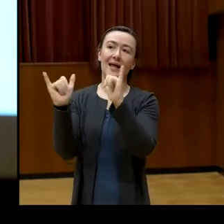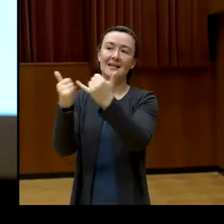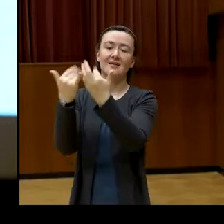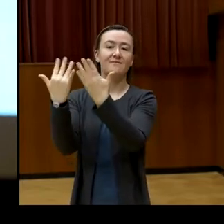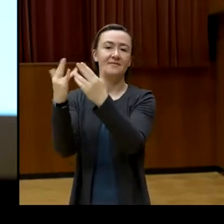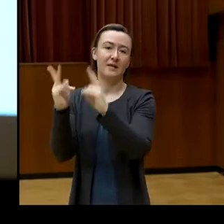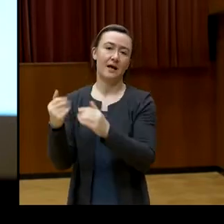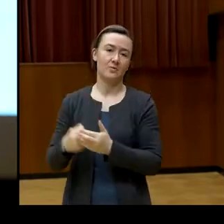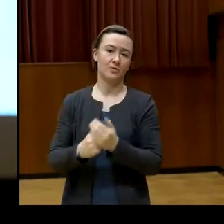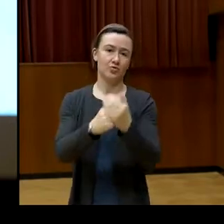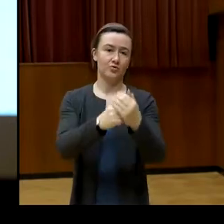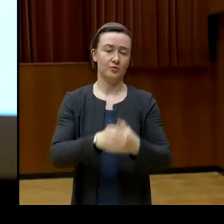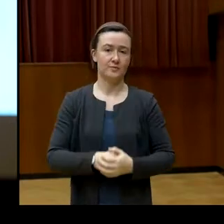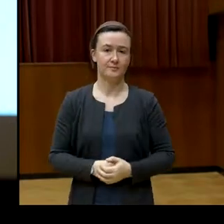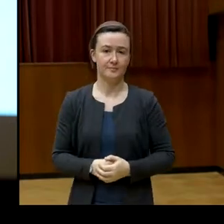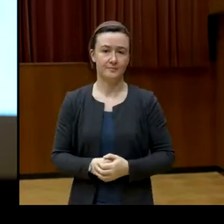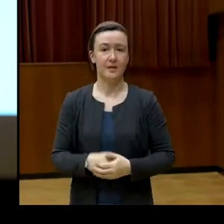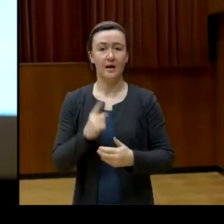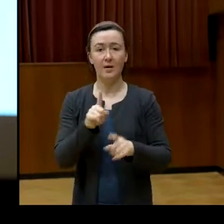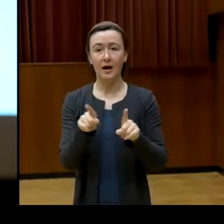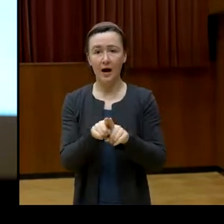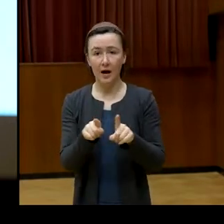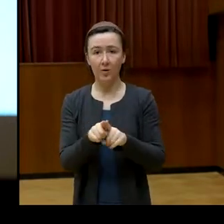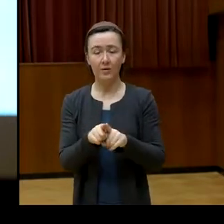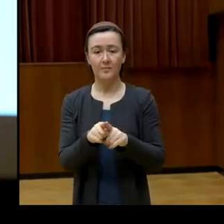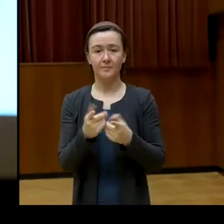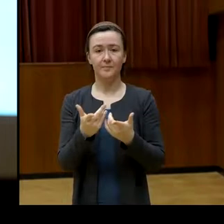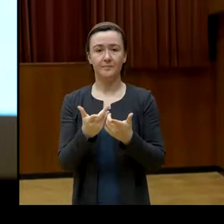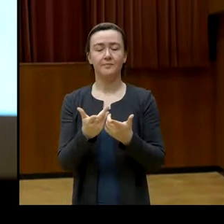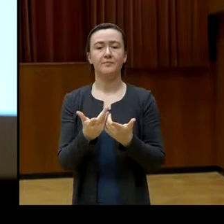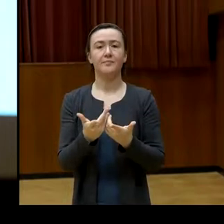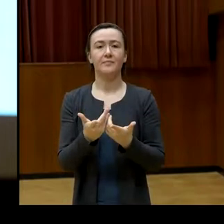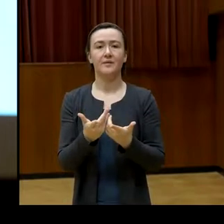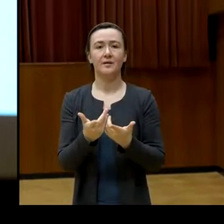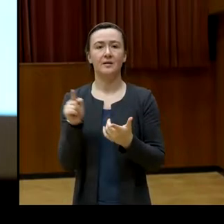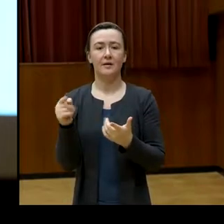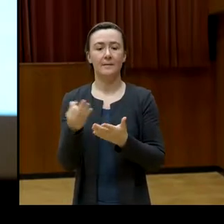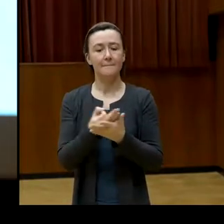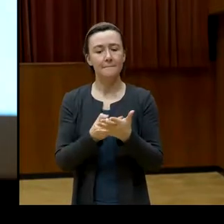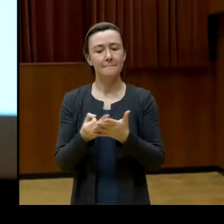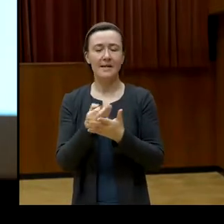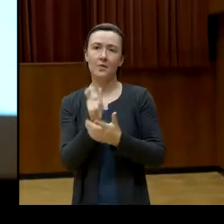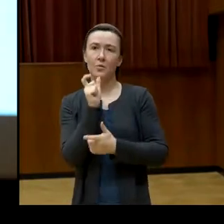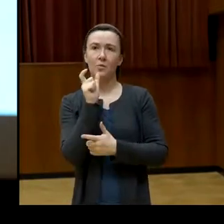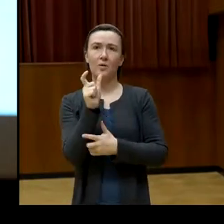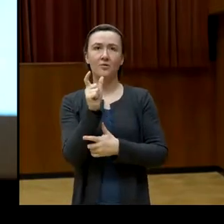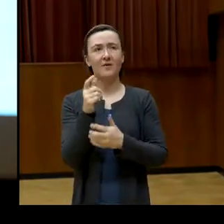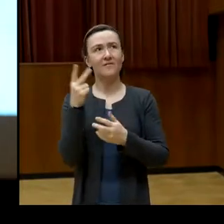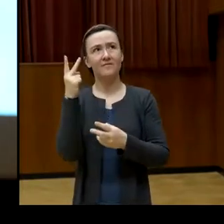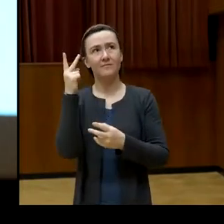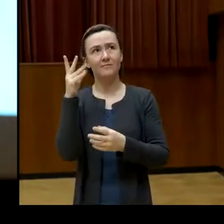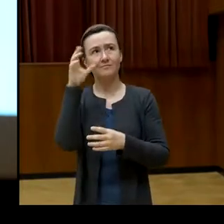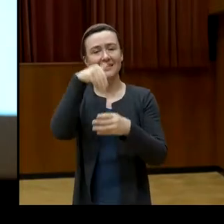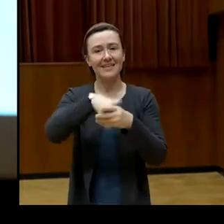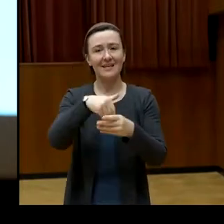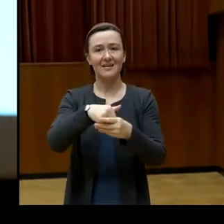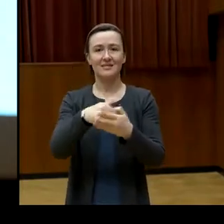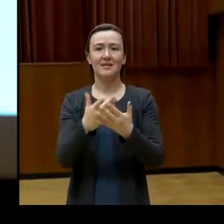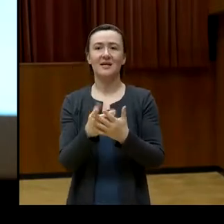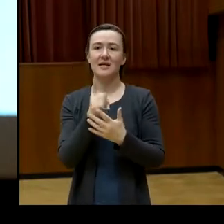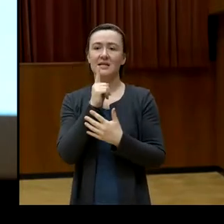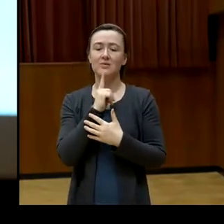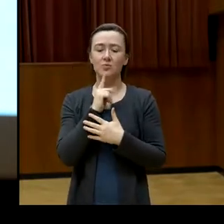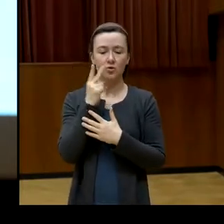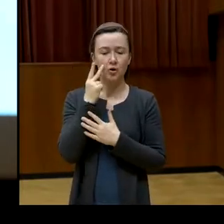Aber auch durch die Einengung oder Verengung des Bildungsbegriffs auf die reine Qualifizierung für den